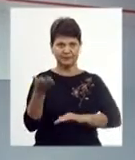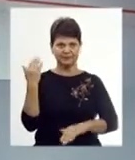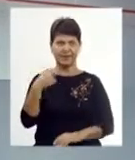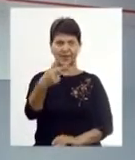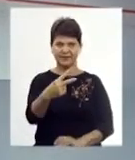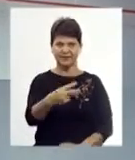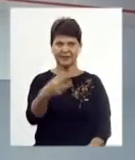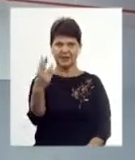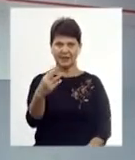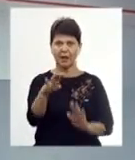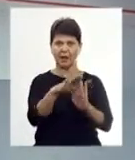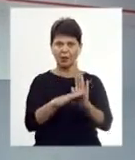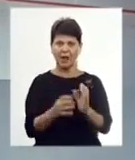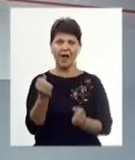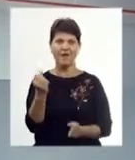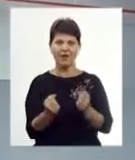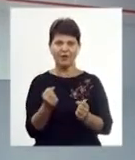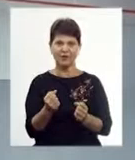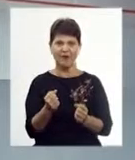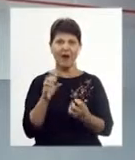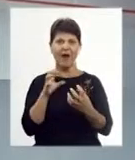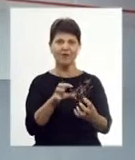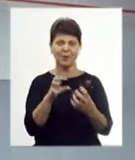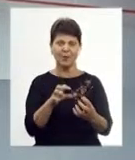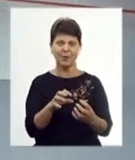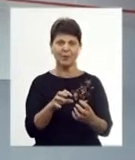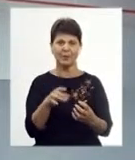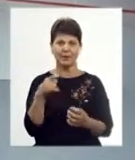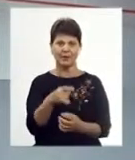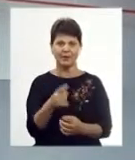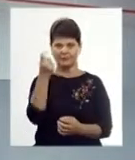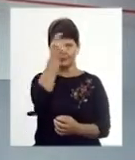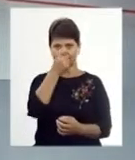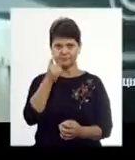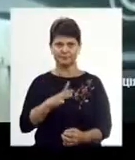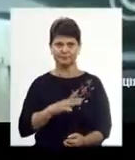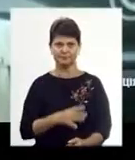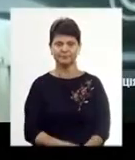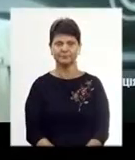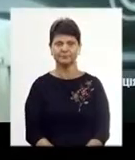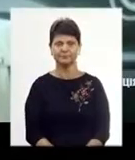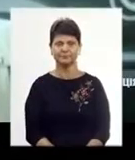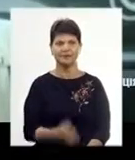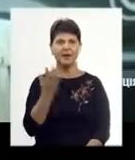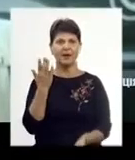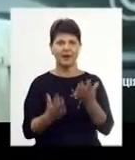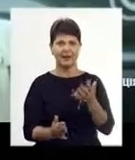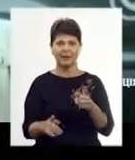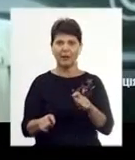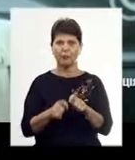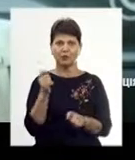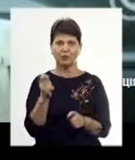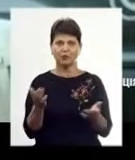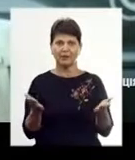23 протоколи на водіїв, які керували автомобілями у стані сп'яніння. Якщо це порушення,